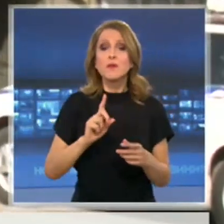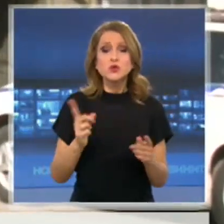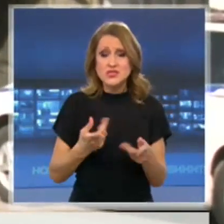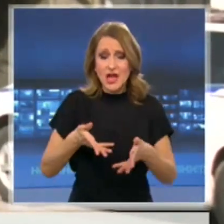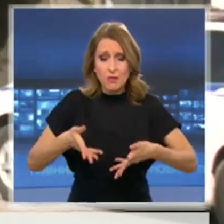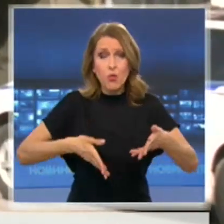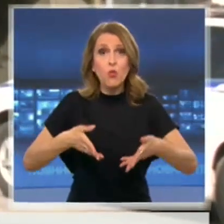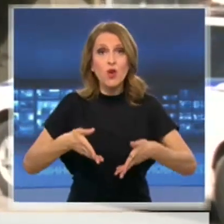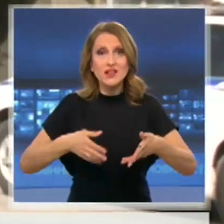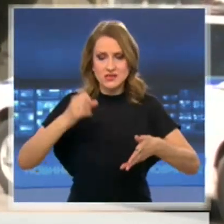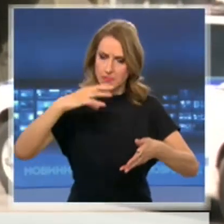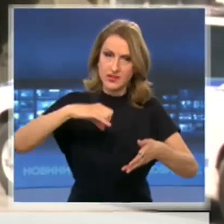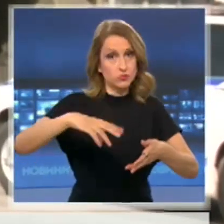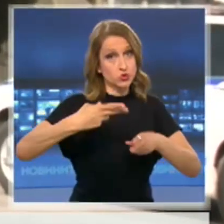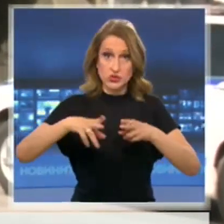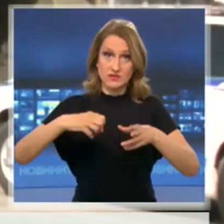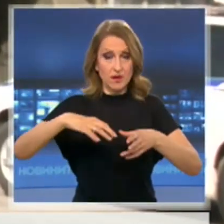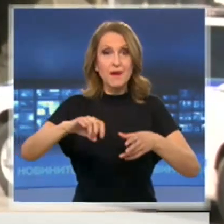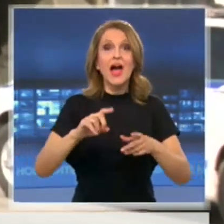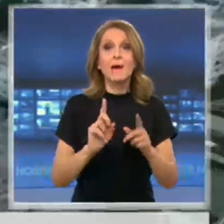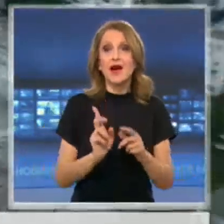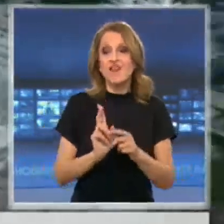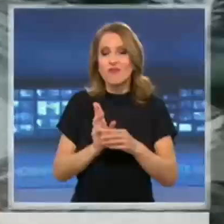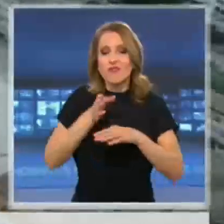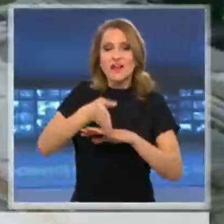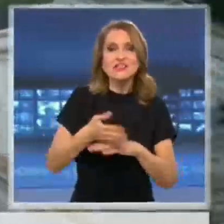улиците, но не можем да влезем в дворовете на хората.